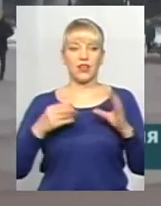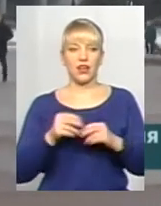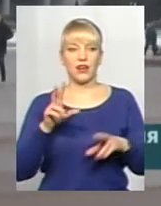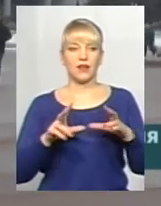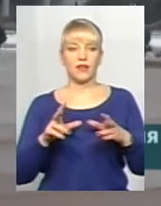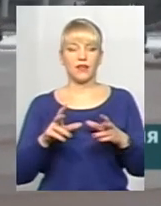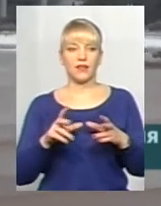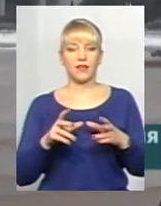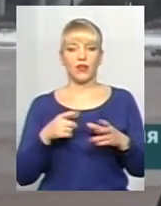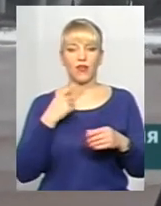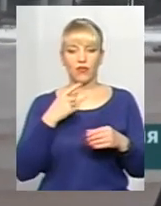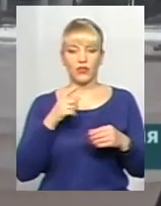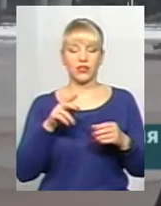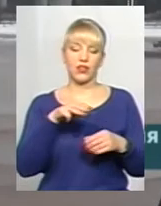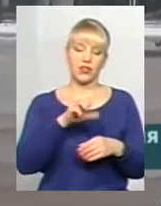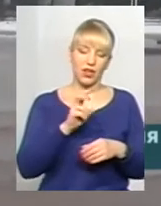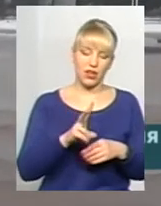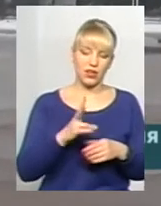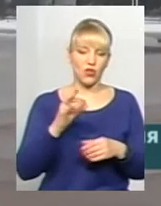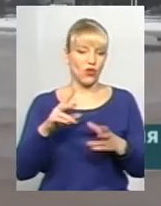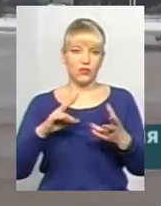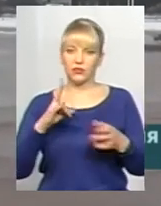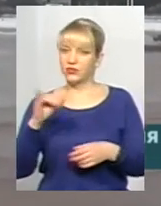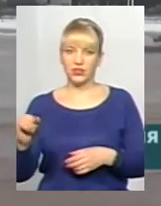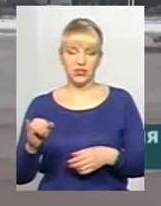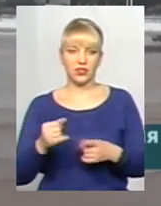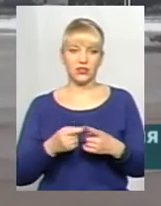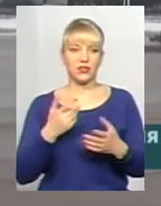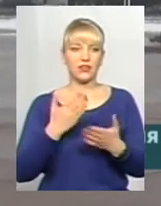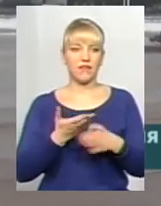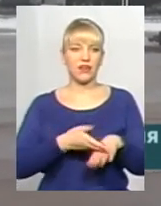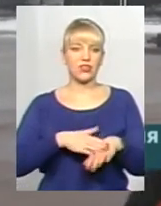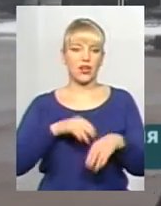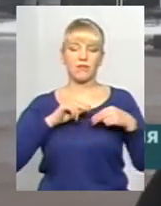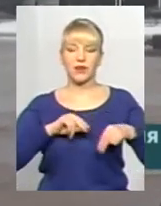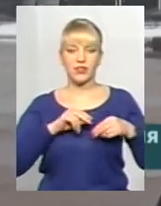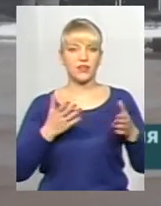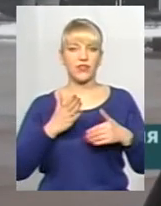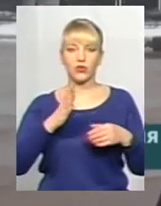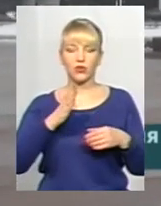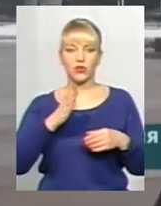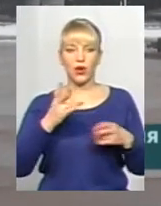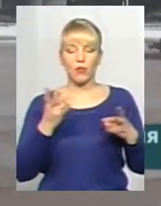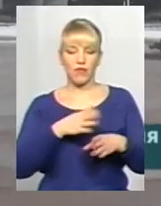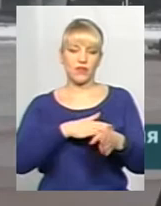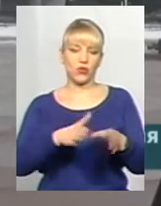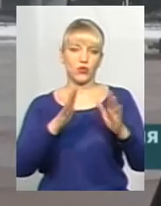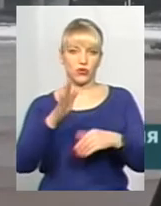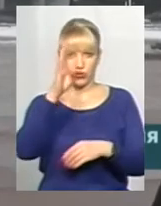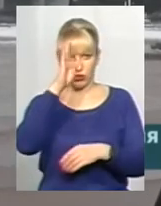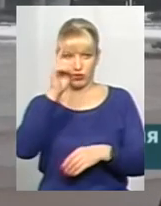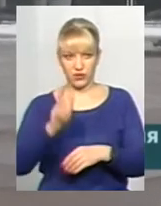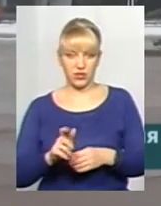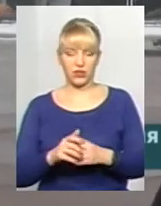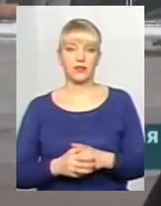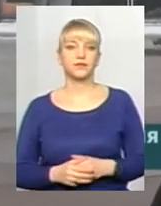за все, ще ні. Ну, тому що все одно є якісь певні важка праця, яку повинен виконувати чоловік. Ну,